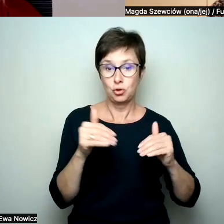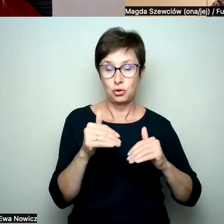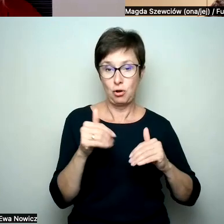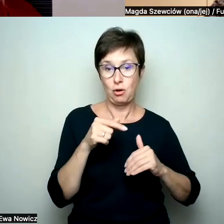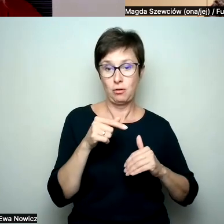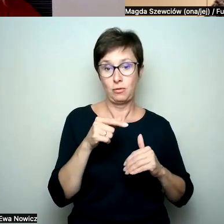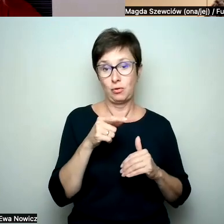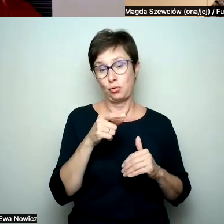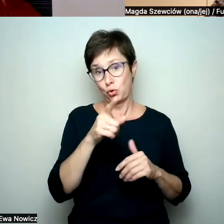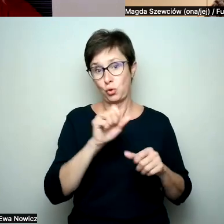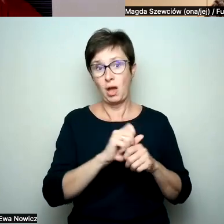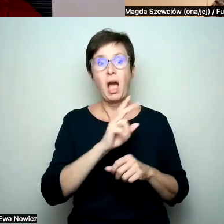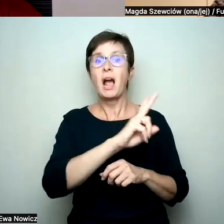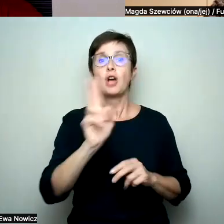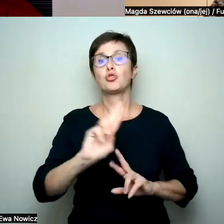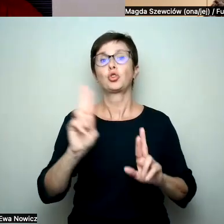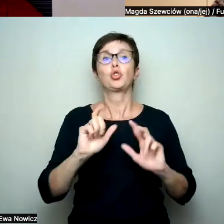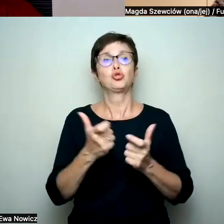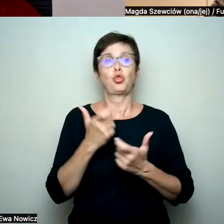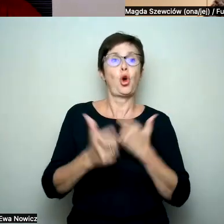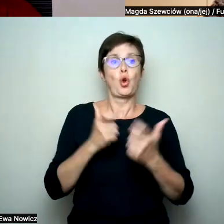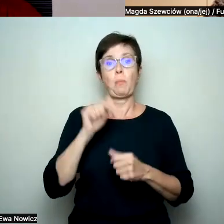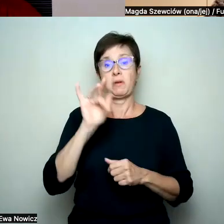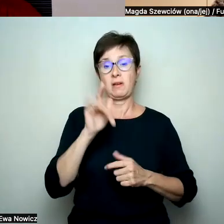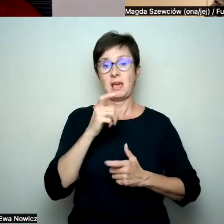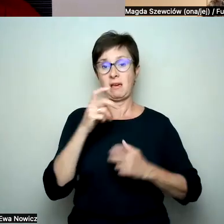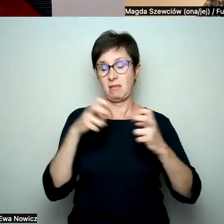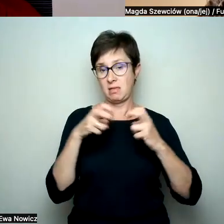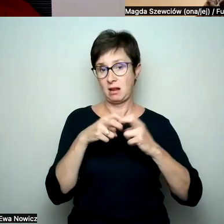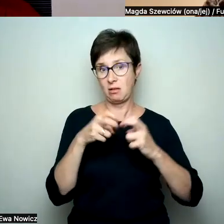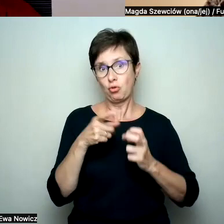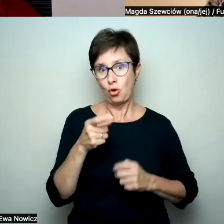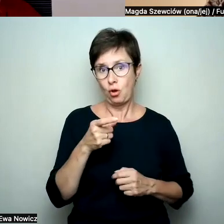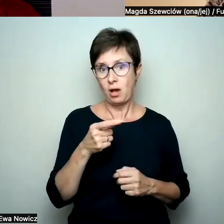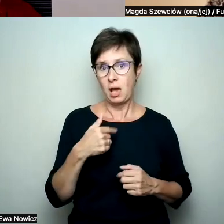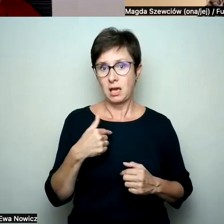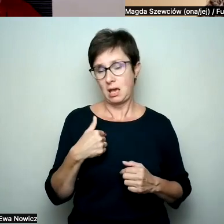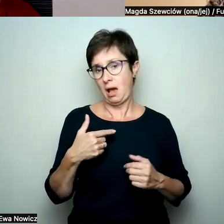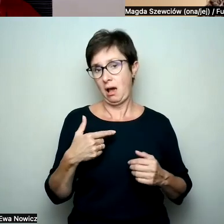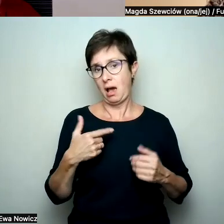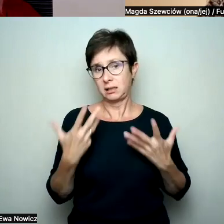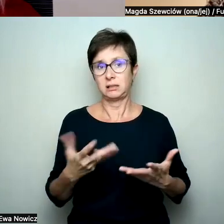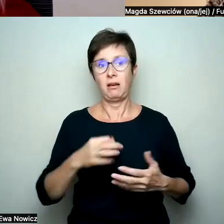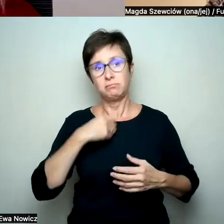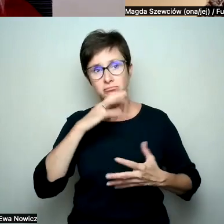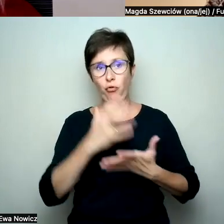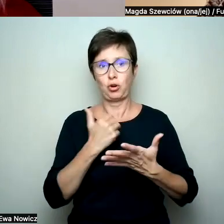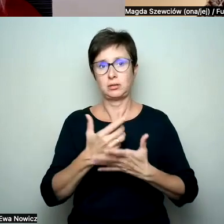każdy twórca internetowy moim zdaniem powinien robić, żeby w taki sposób ten swój wpływ też wykorzystać.